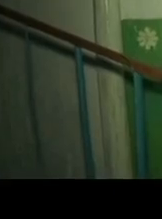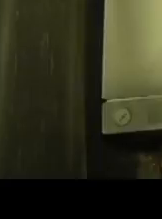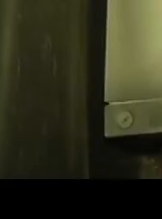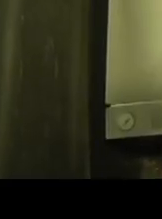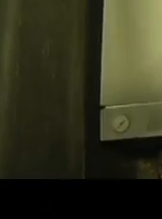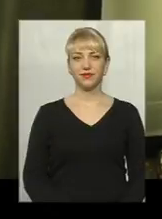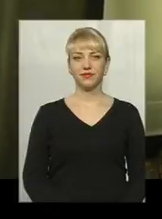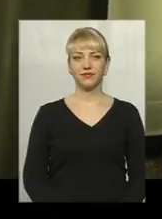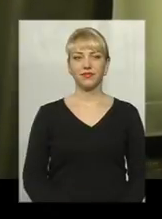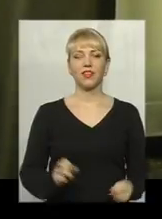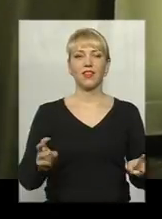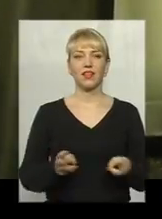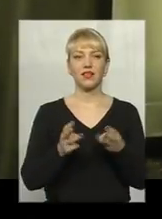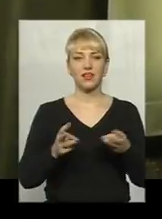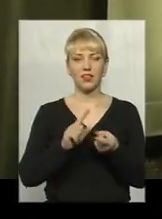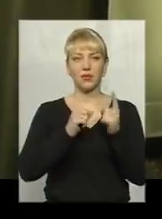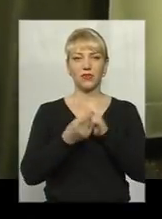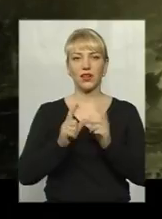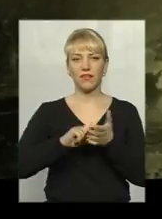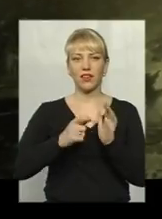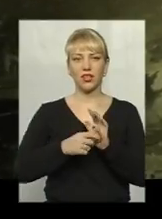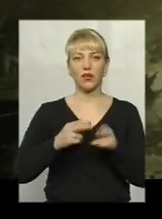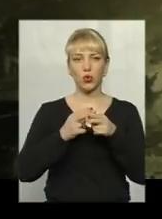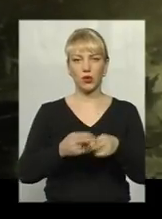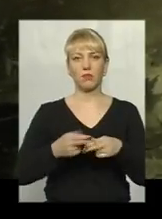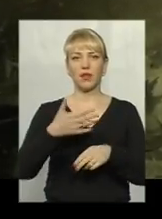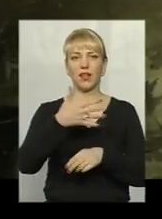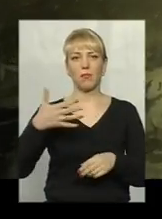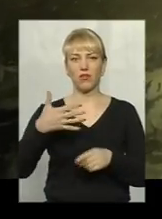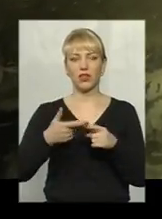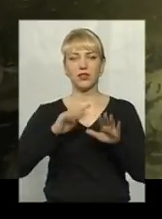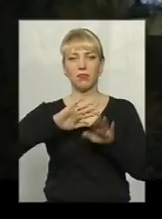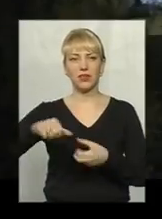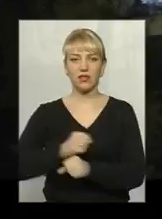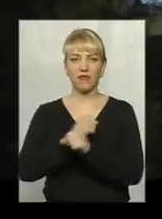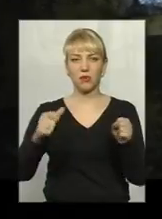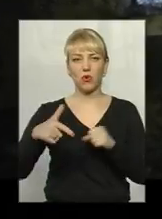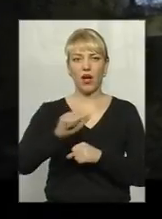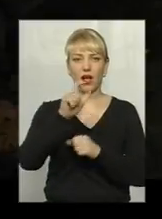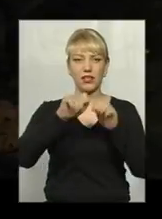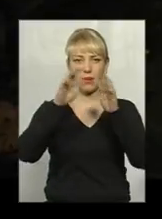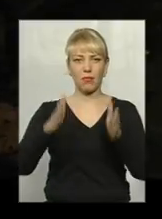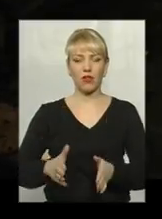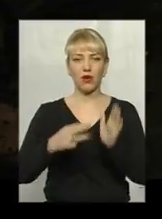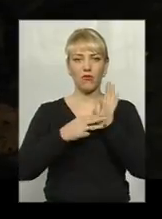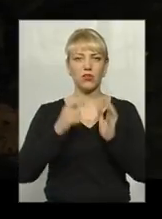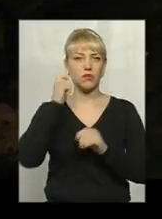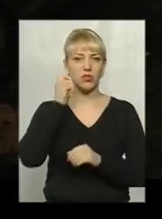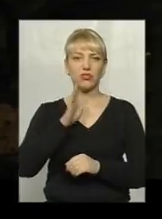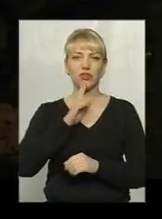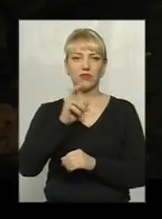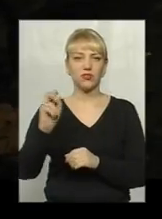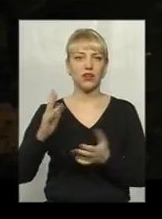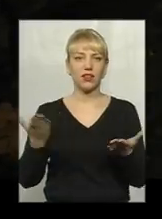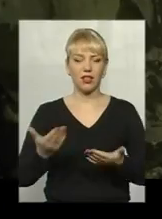На згари ще перетворилася квартира у Донецькій п'ятиповерхівці після вибуху газового балону. Восьмирічну дівчинку, яка